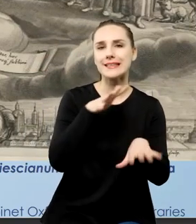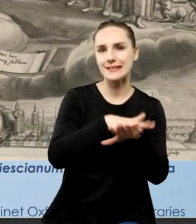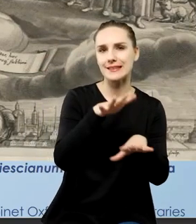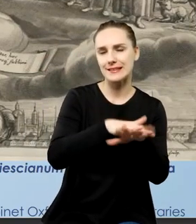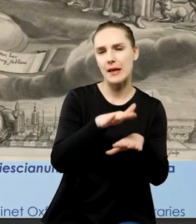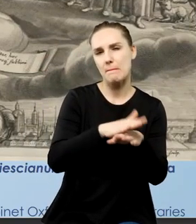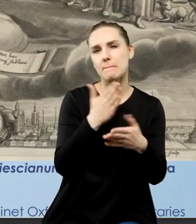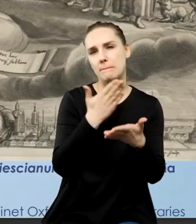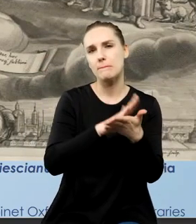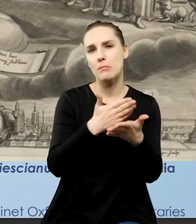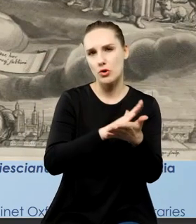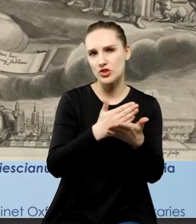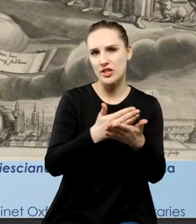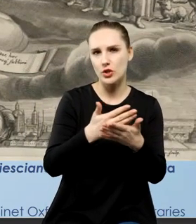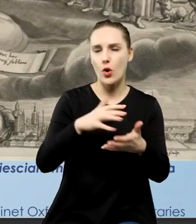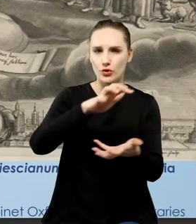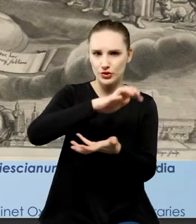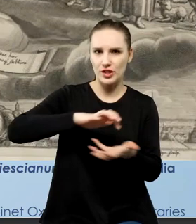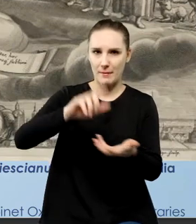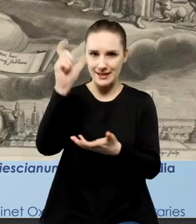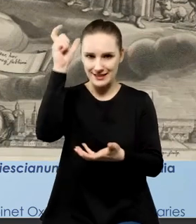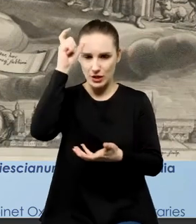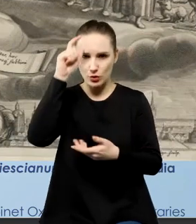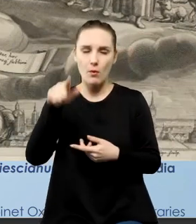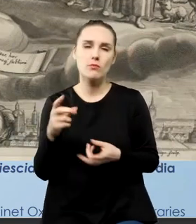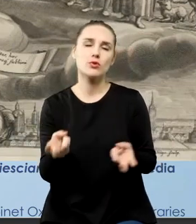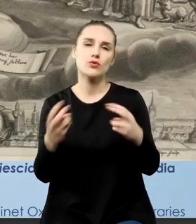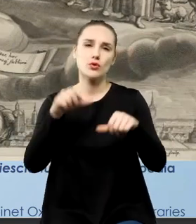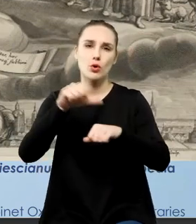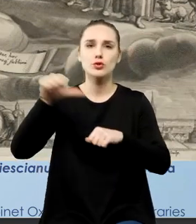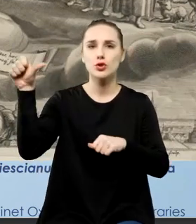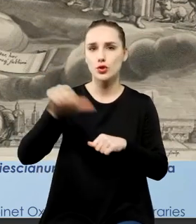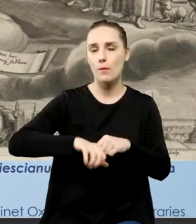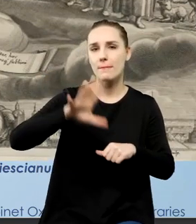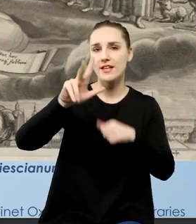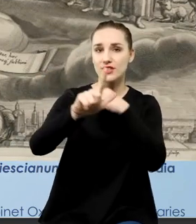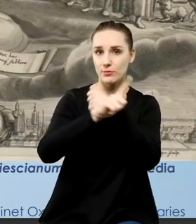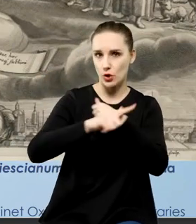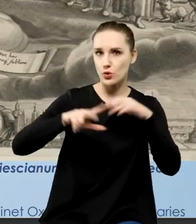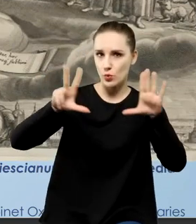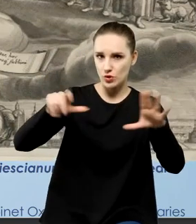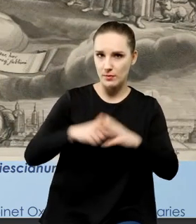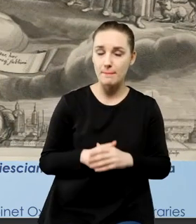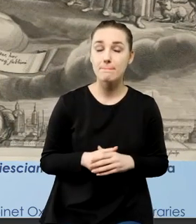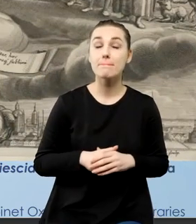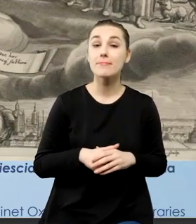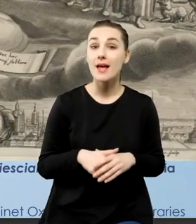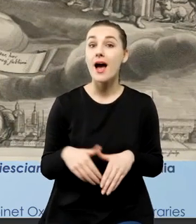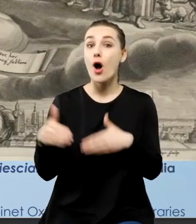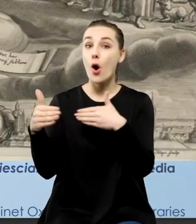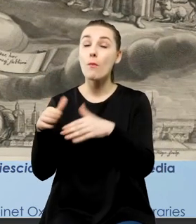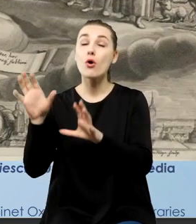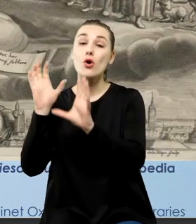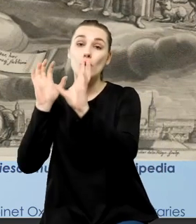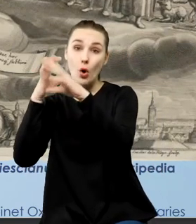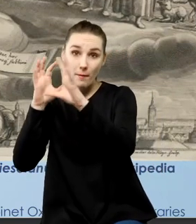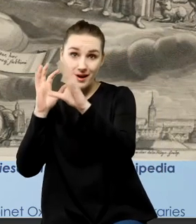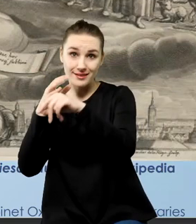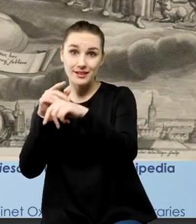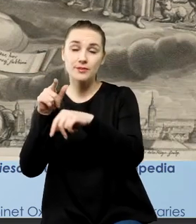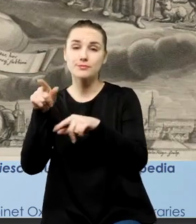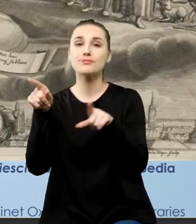który pracował w 1588 roku, koło Kopernika, który jest tutaj